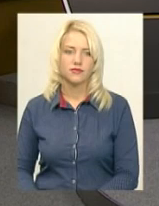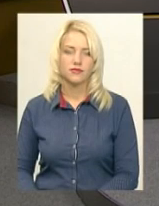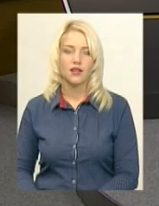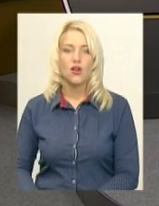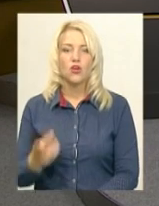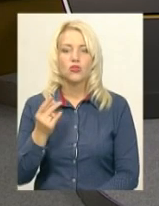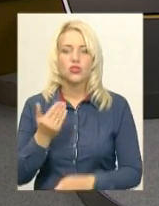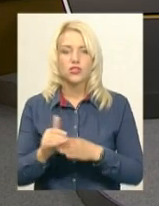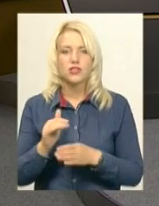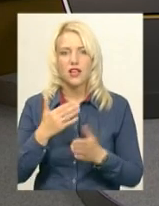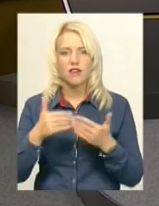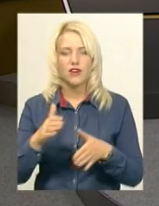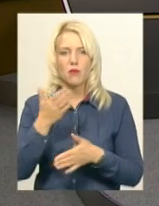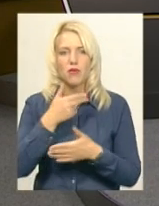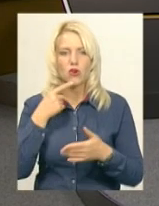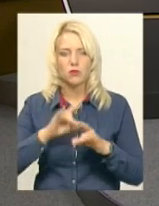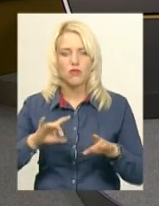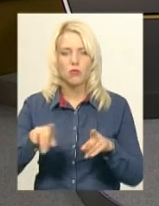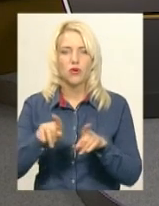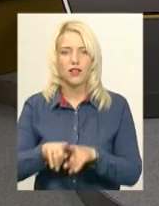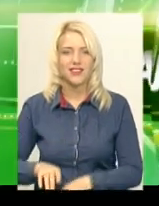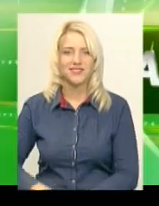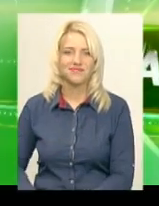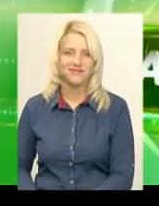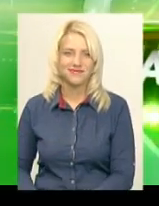У другій частині випуску ми розповімо про таке.